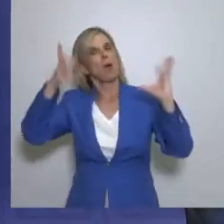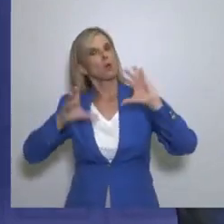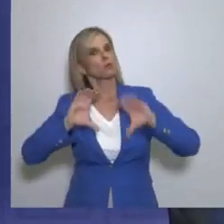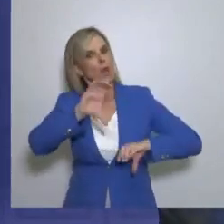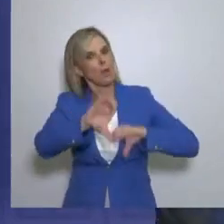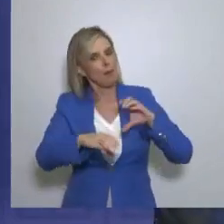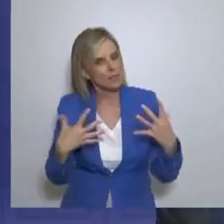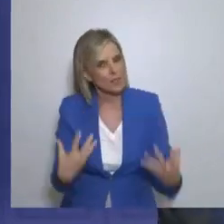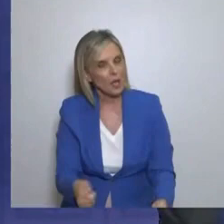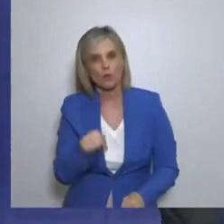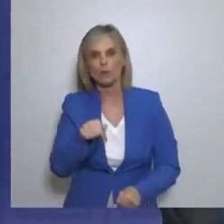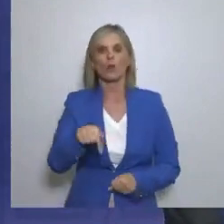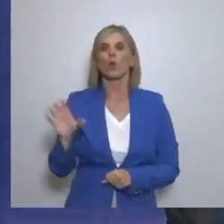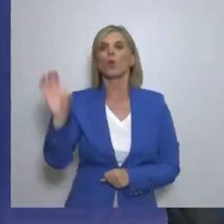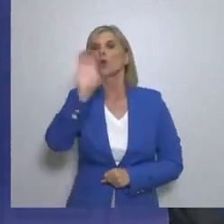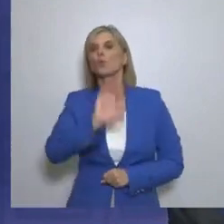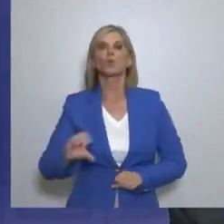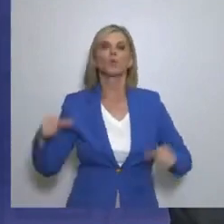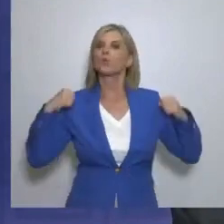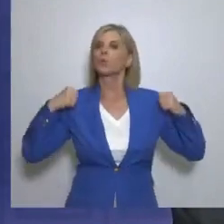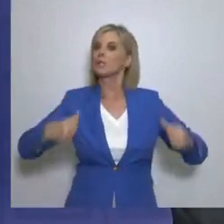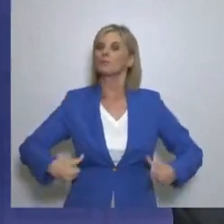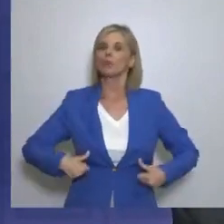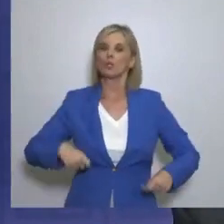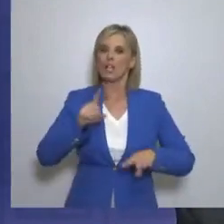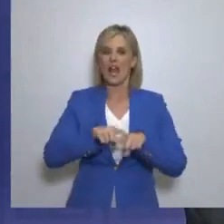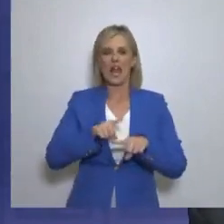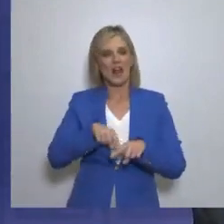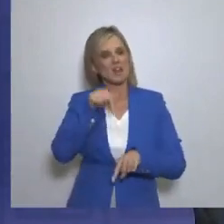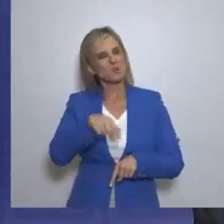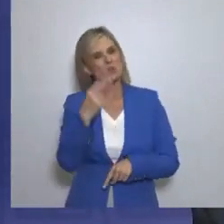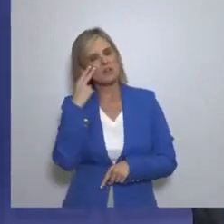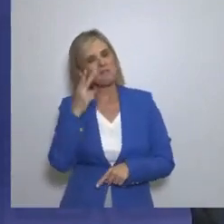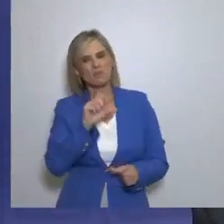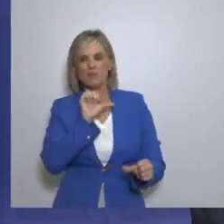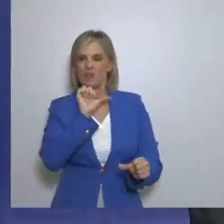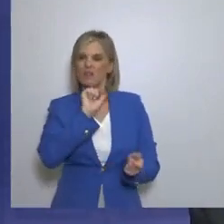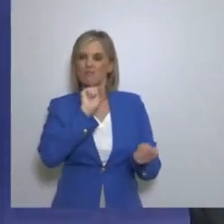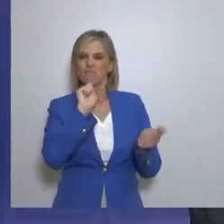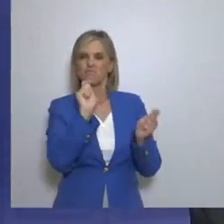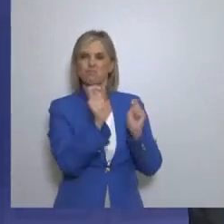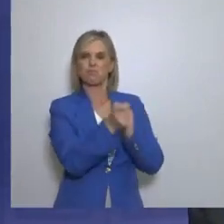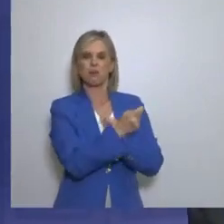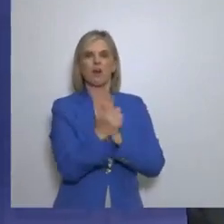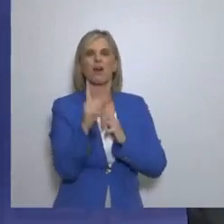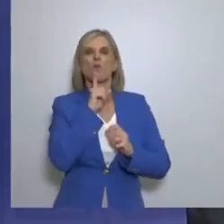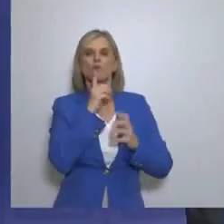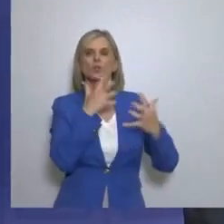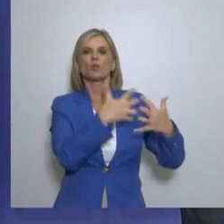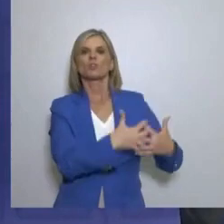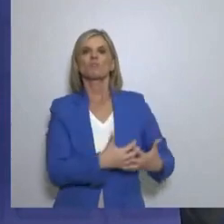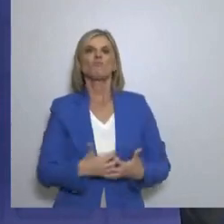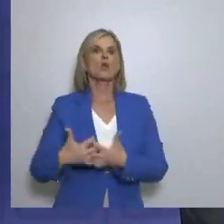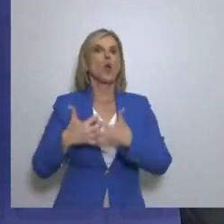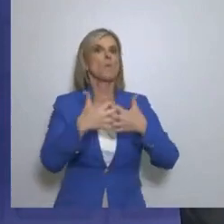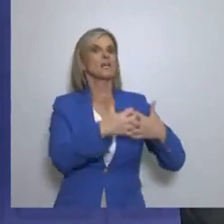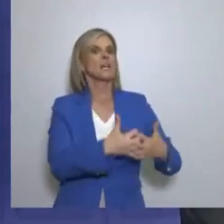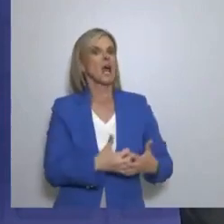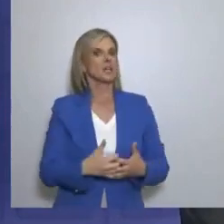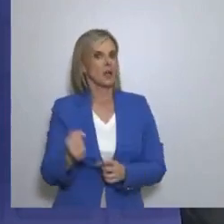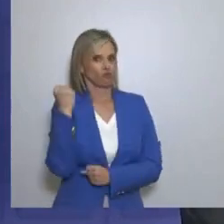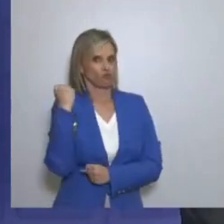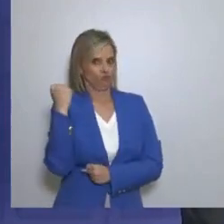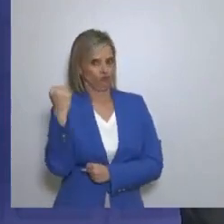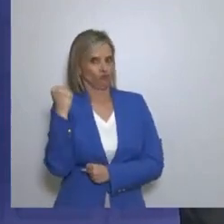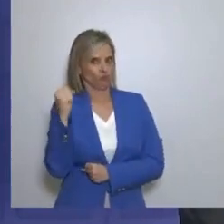τουρισμό Στην Ελλάδα ο τουρισμός μετατρέπεται πραγματικά Σε μια τουριστική βιομηχανία Είναι πάρα πολύ σημαντικό να αναντιληφθούμε Ότι η